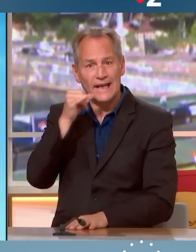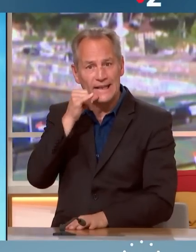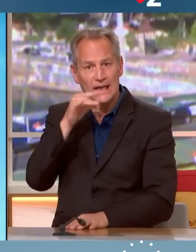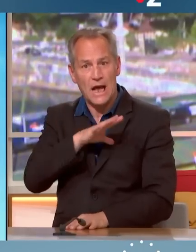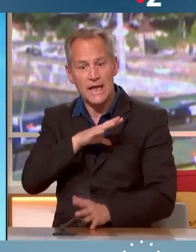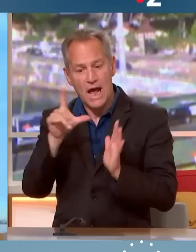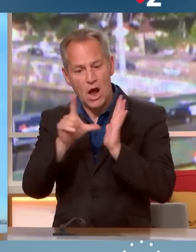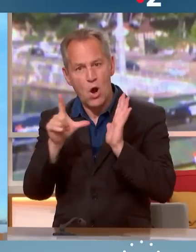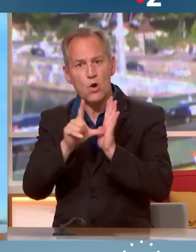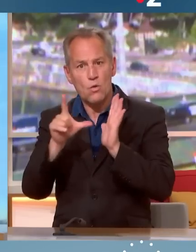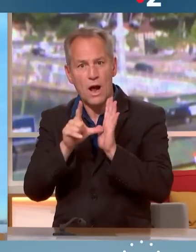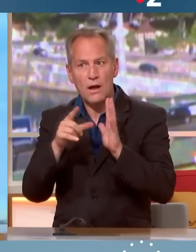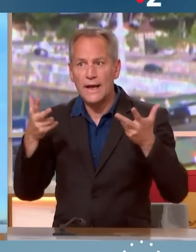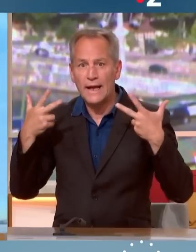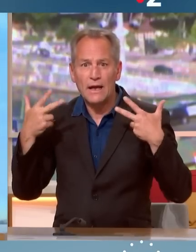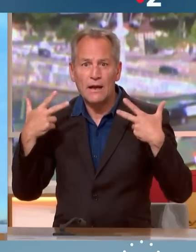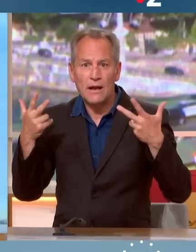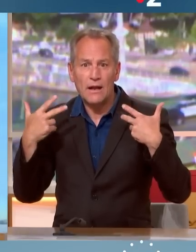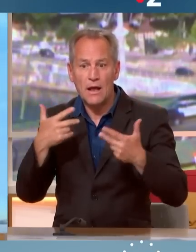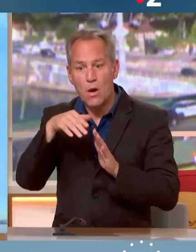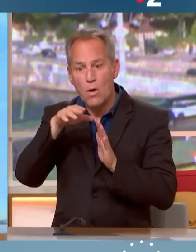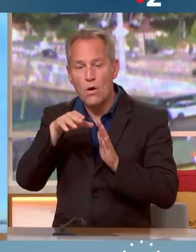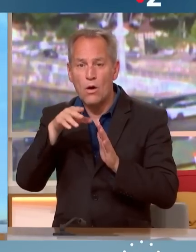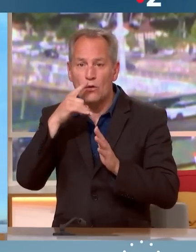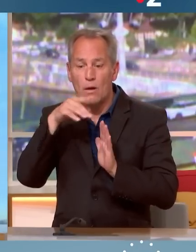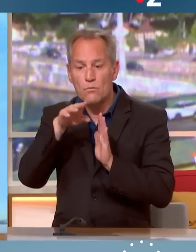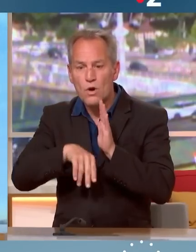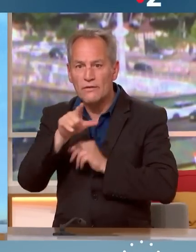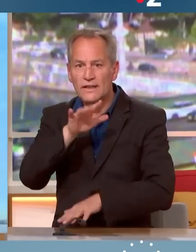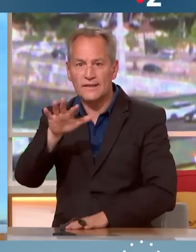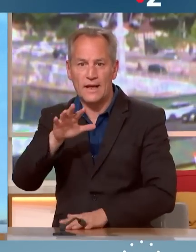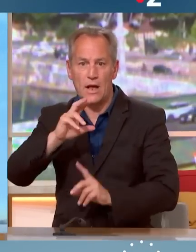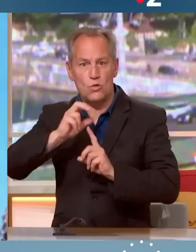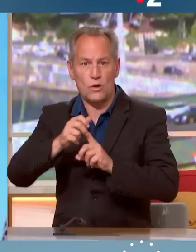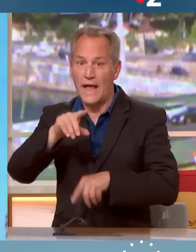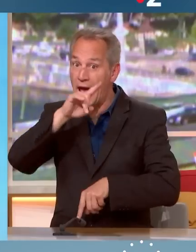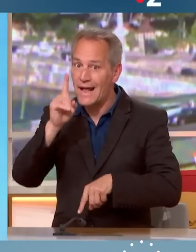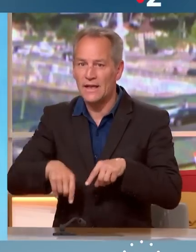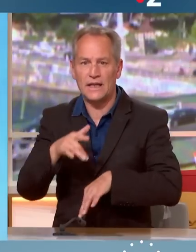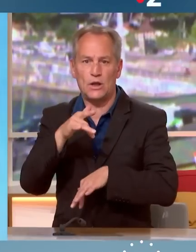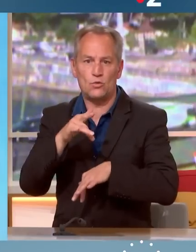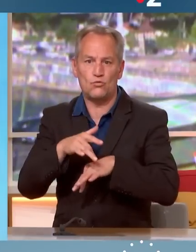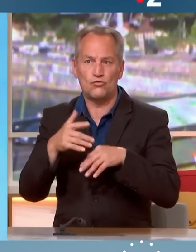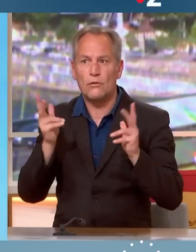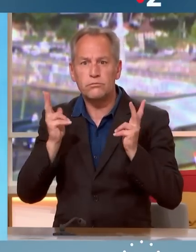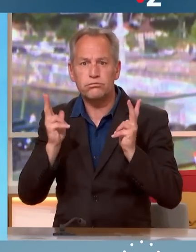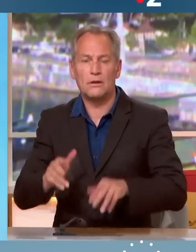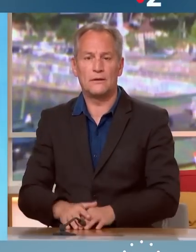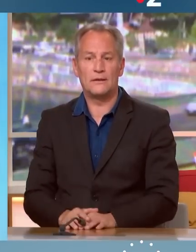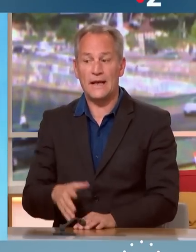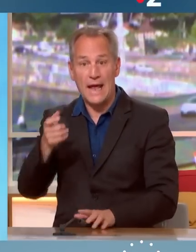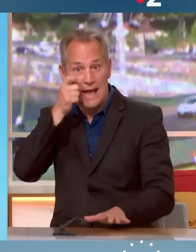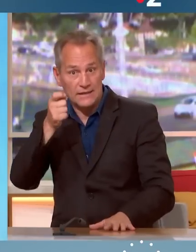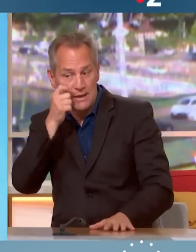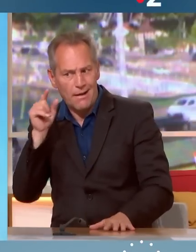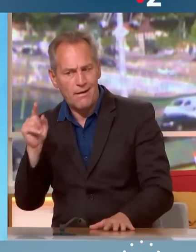climatisation en dessous de 25 degrés. Est-ce que c'est une piste que vous souhaiteriez suivre ? C'est une piste qui a été regardée par les experts, qui a